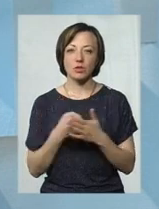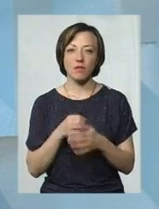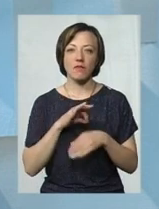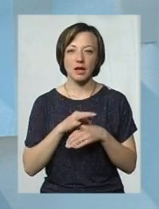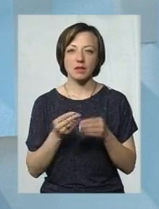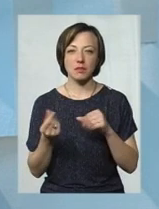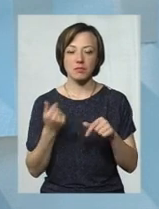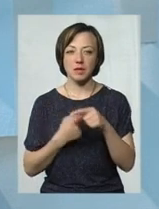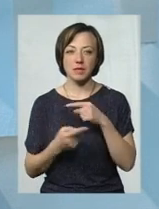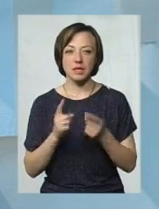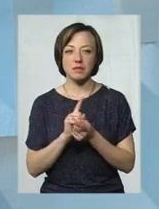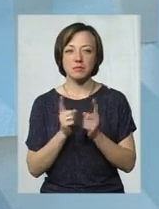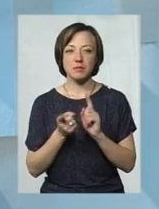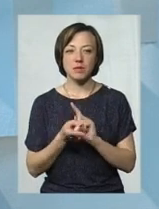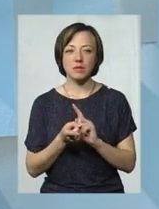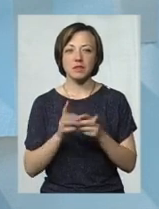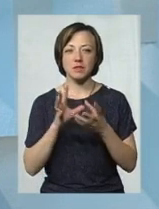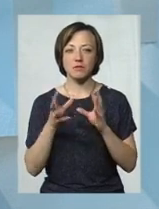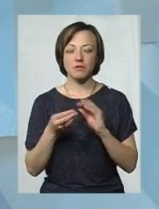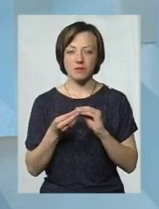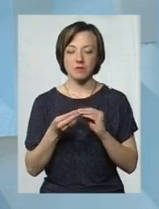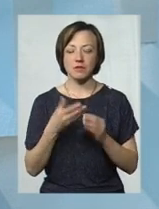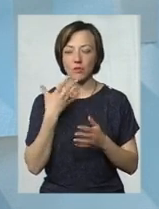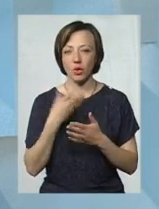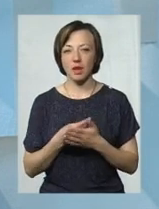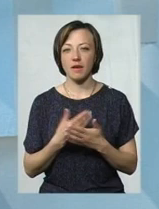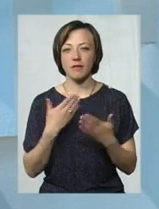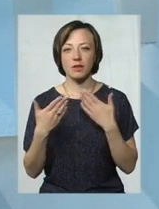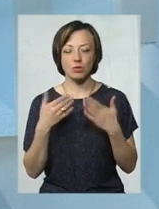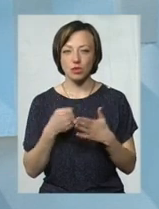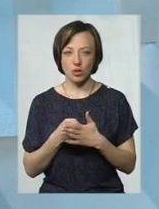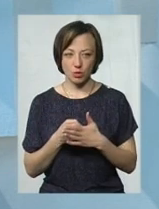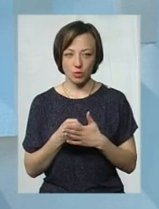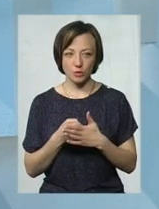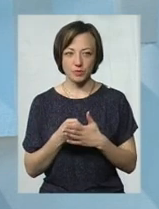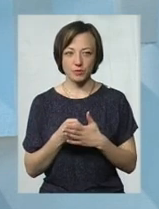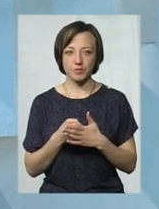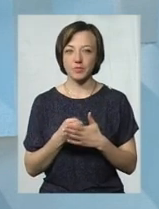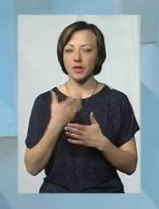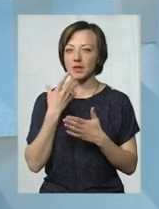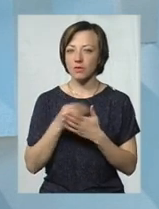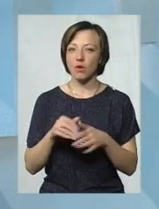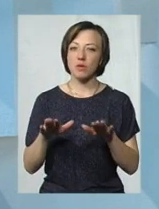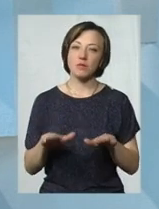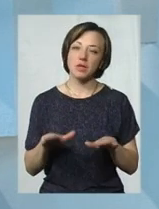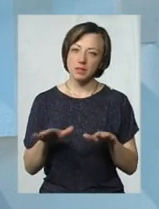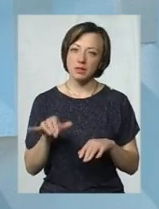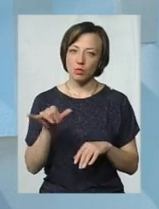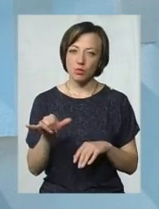змінювати своє відношення взагалі до свого місця в бізнесі.